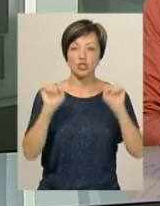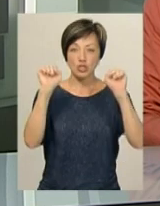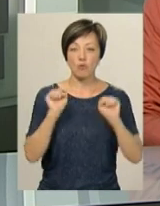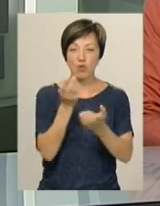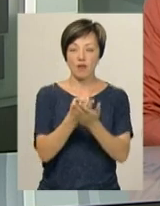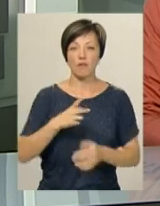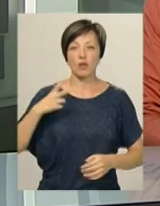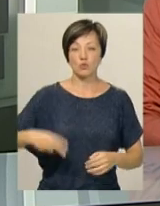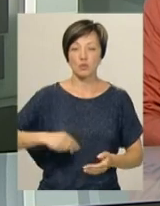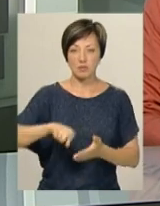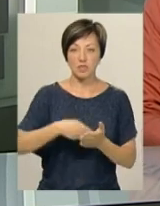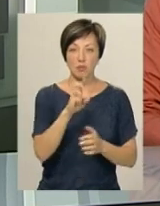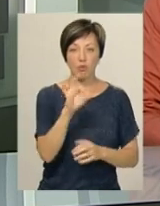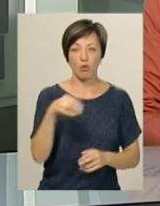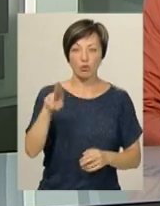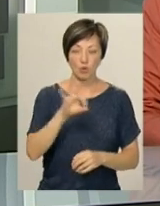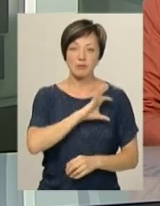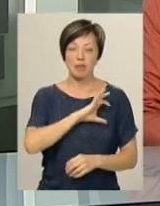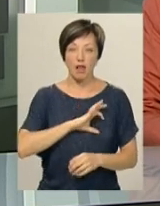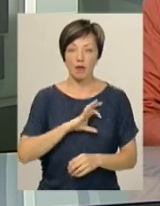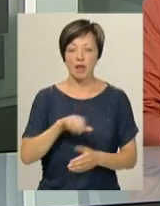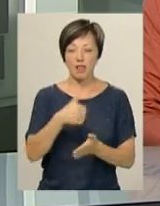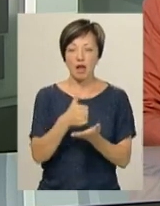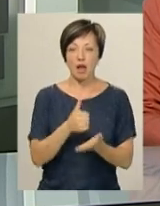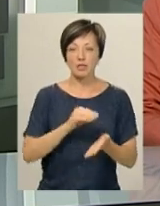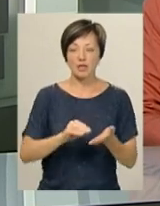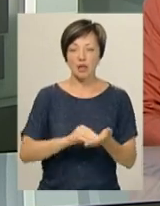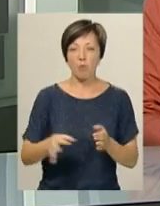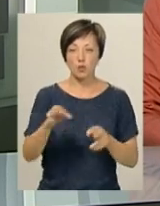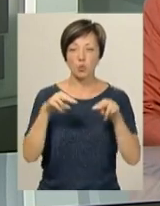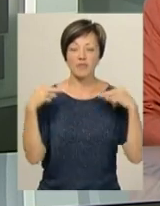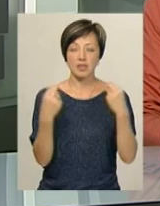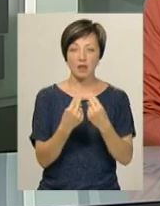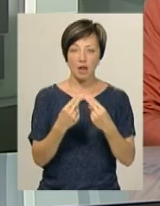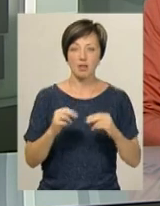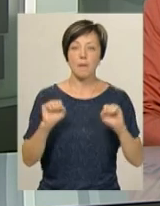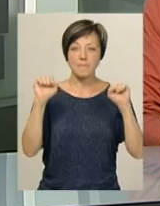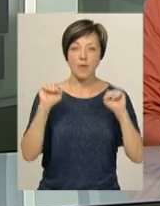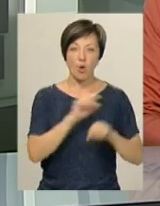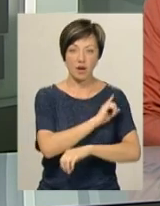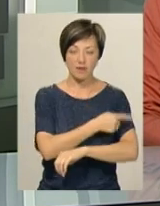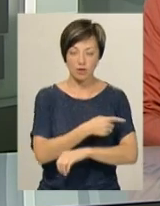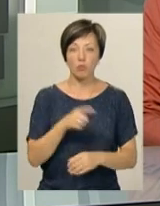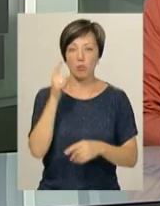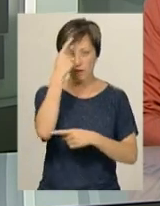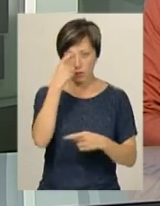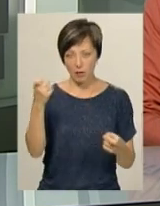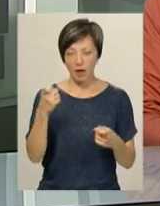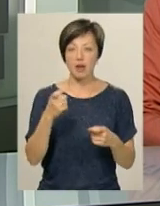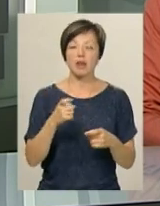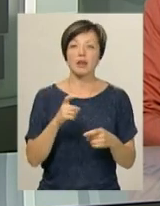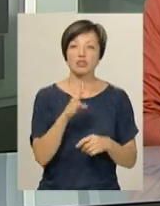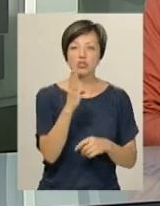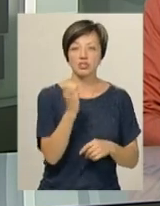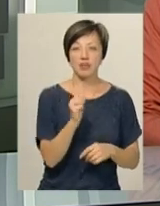французькому місті Бордо з медалями. Генеральний секретар Хмельницької обласної федерації пауерліфтингу Сергій Франков повідомляє, Тетяна